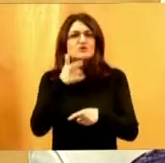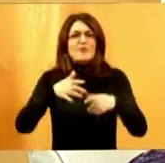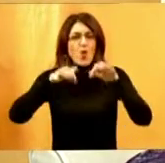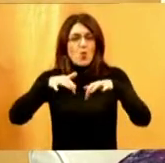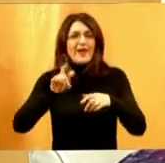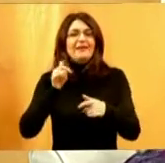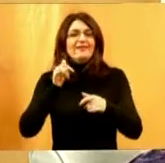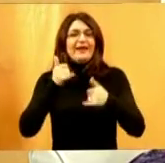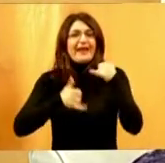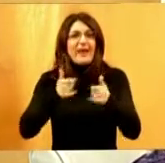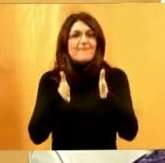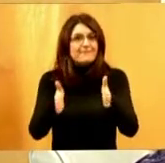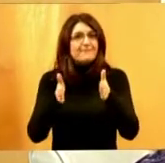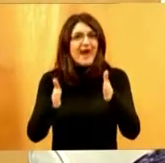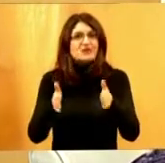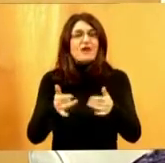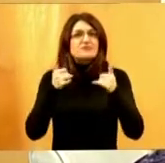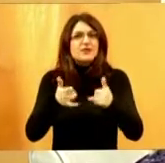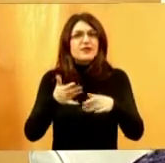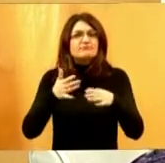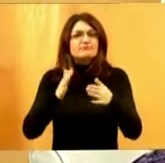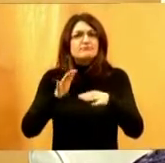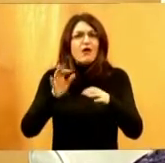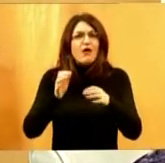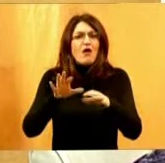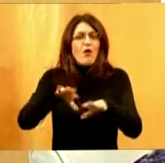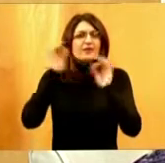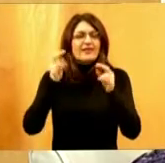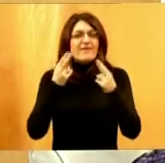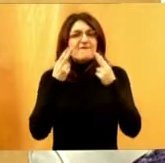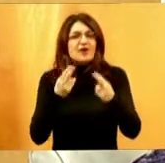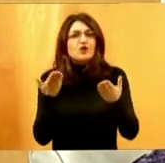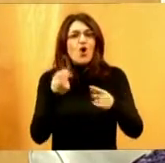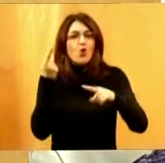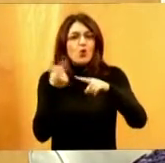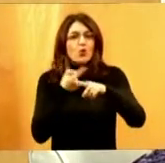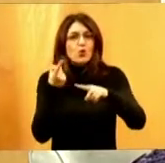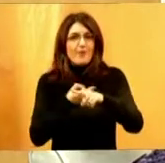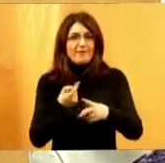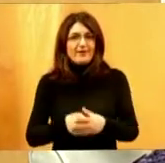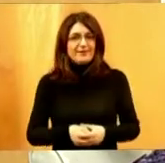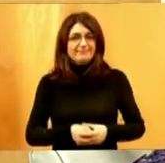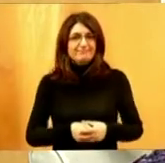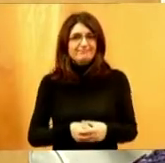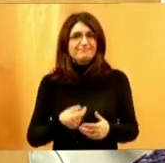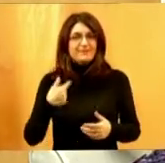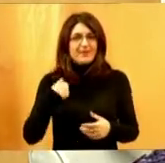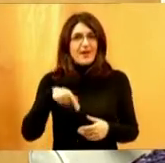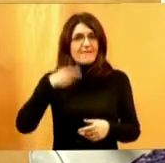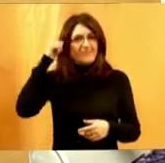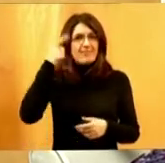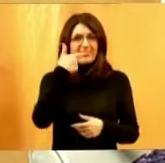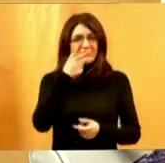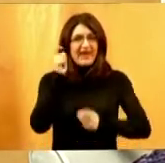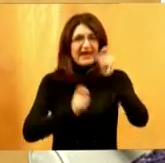tek sad u zadnje vrijeme smo otkrili vrijednosti krumpira. Krumpira. Ja mislim da se dvije kile